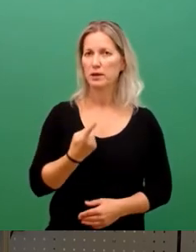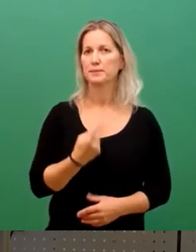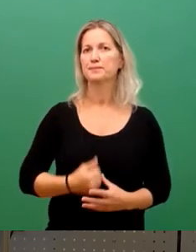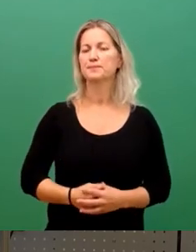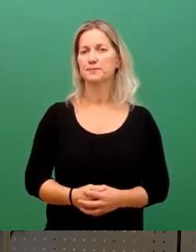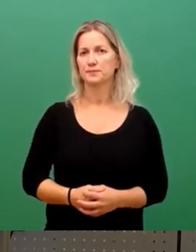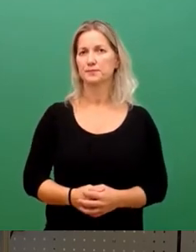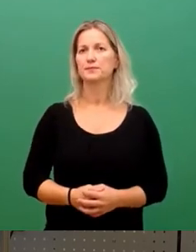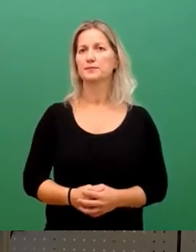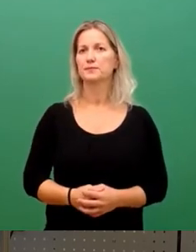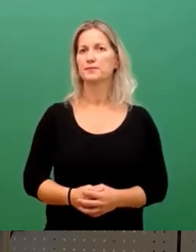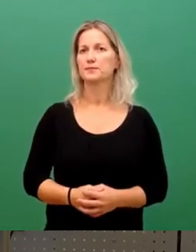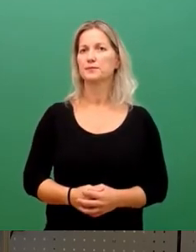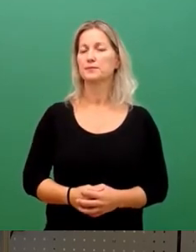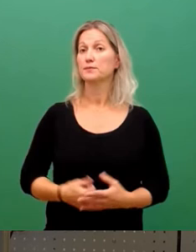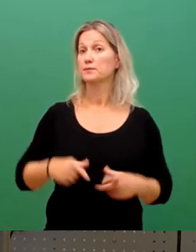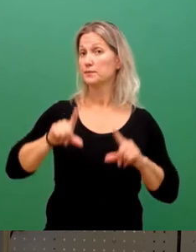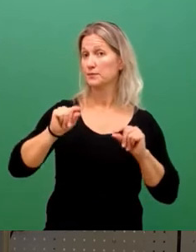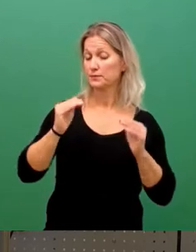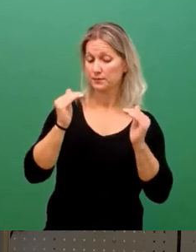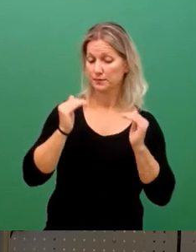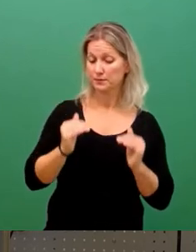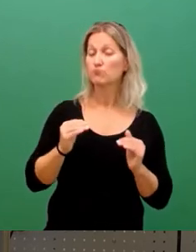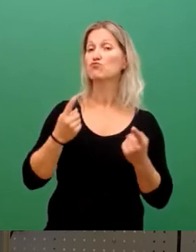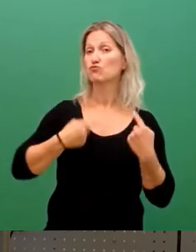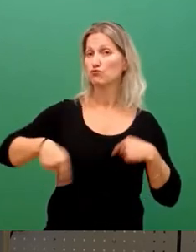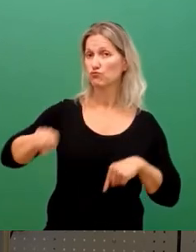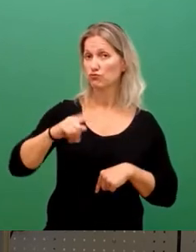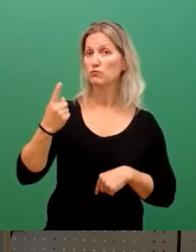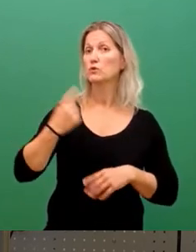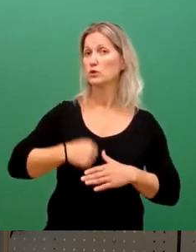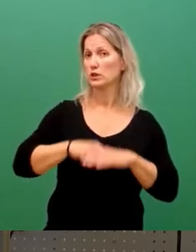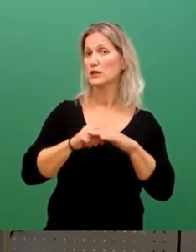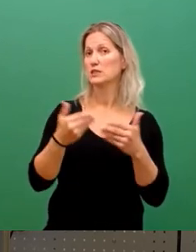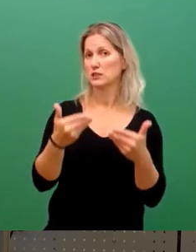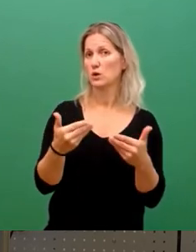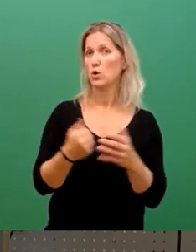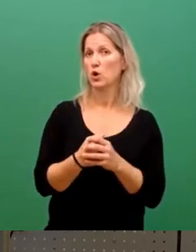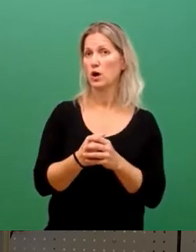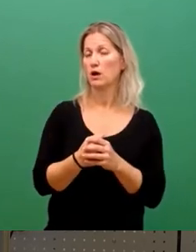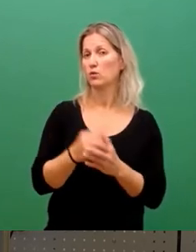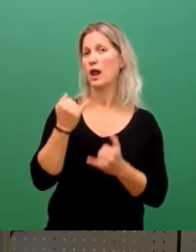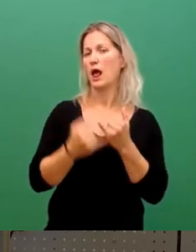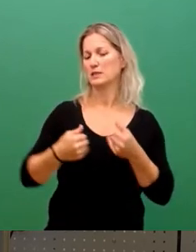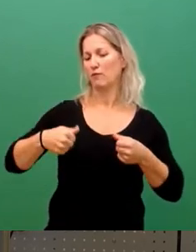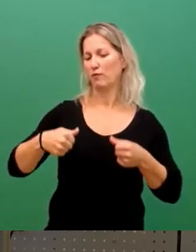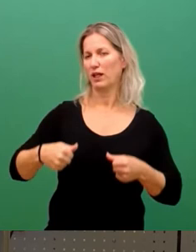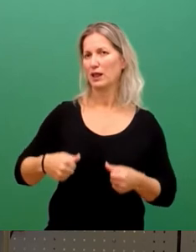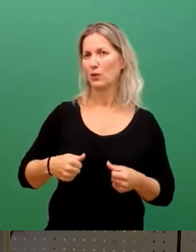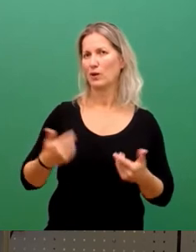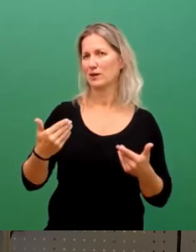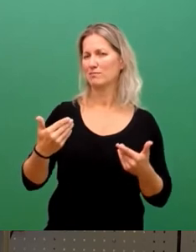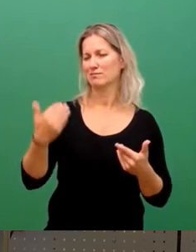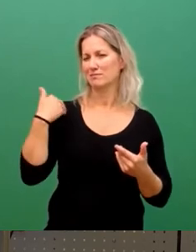Dann heißt es einmal weiter, wir bekräftigen das und jetzt ist ja wieder, die letzten Verpflichtungen waren so zu ganz hohen Corona